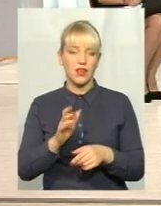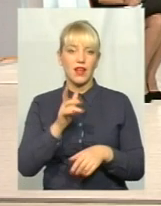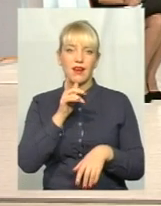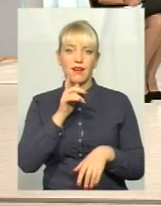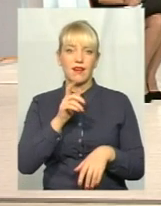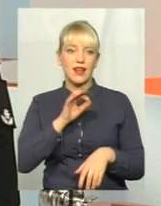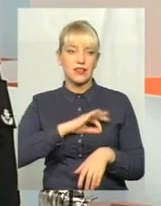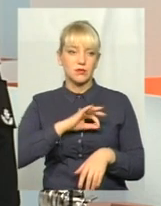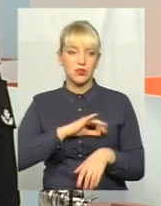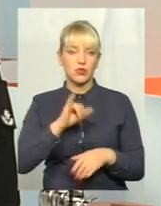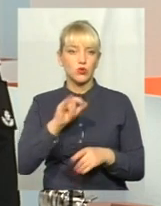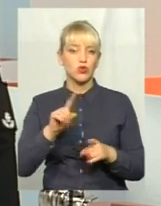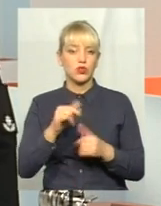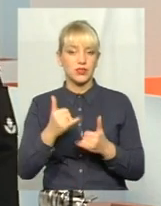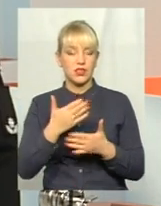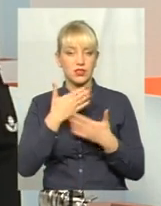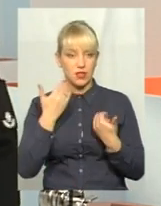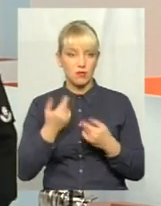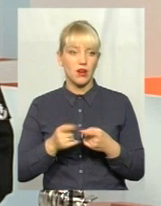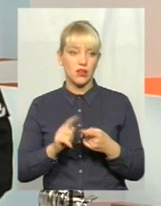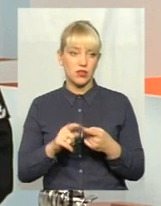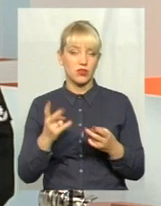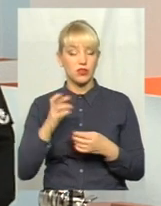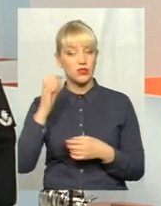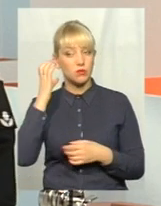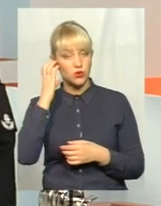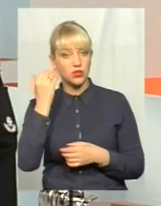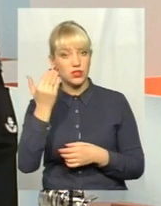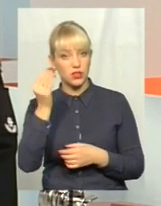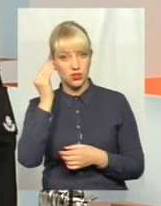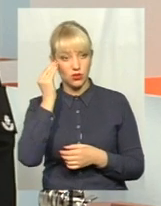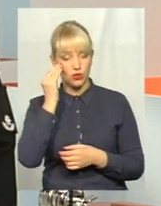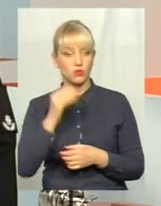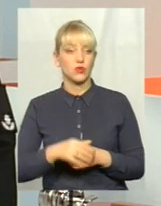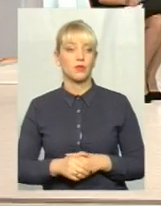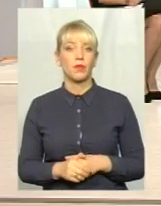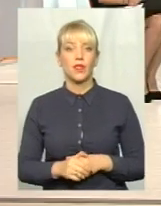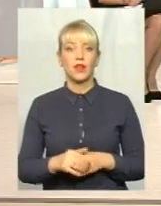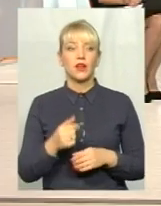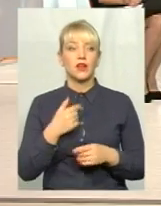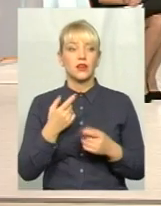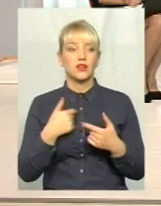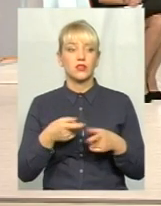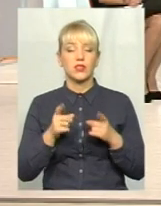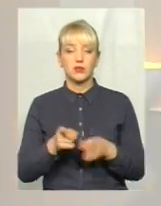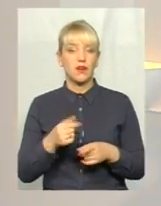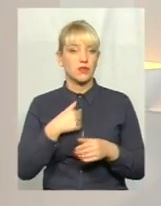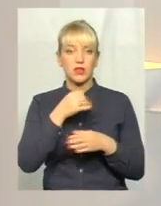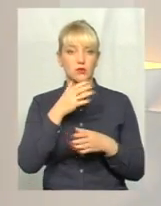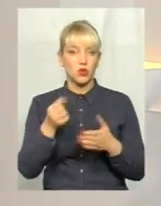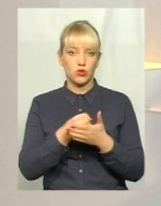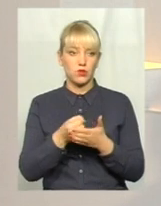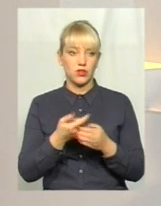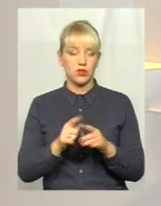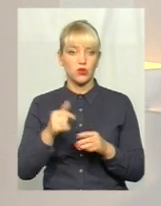Тобто погано, що їх зараз немає, хотілося б почути їхню думку з того приводу. насправді цього ми не змогли також добитись. У нас на зв